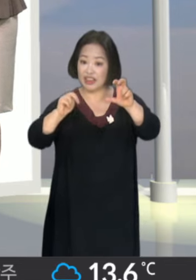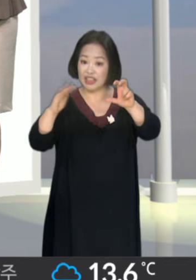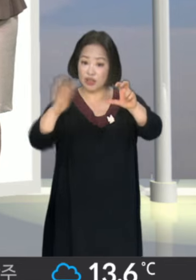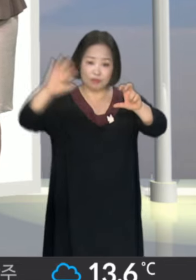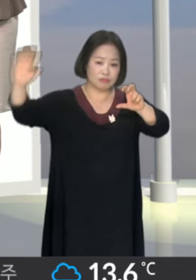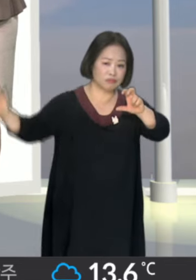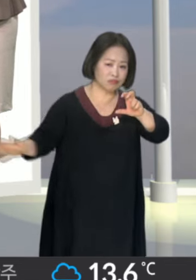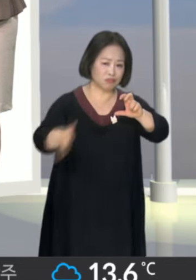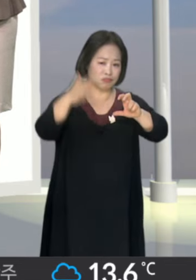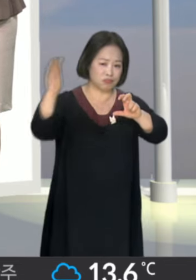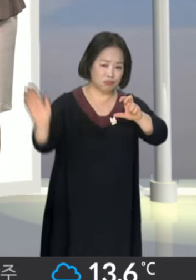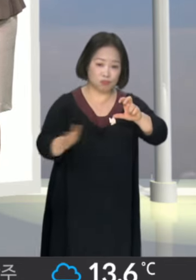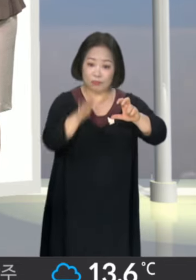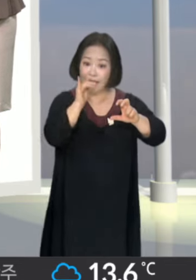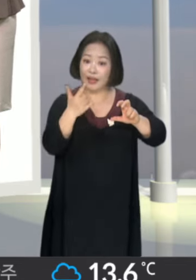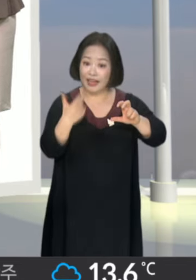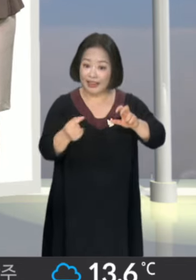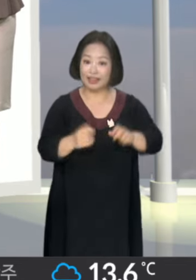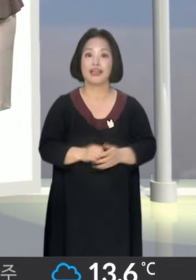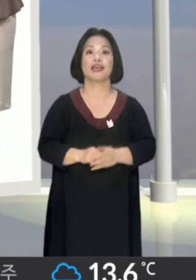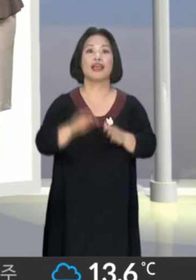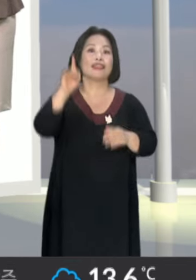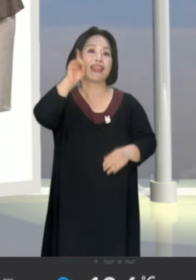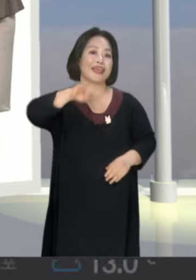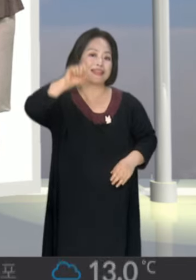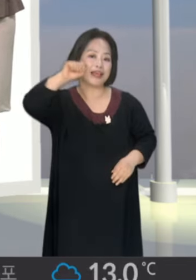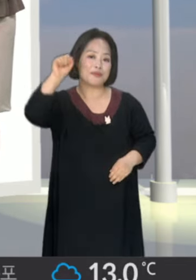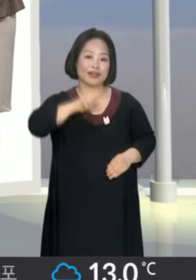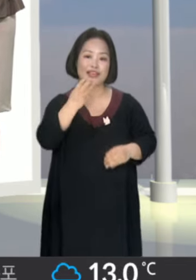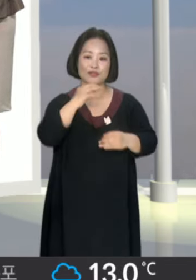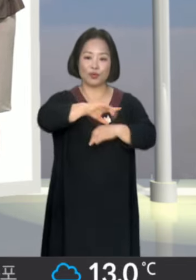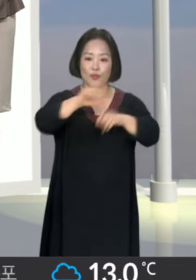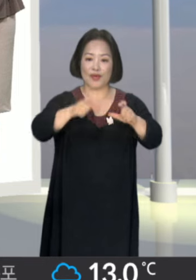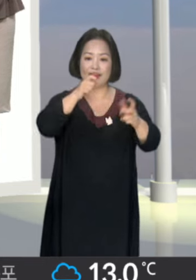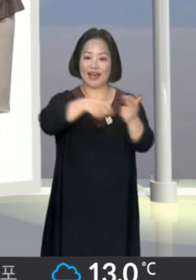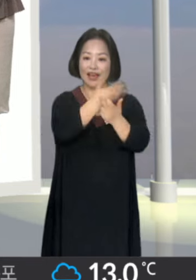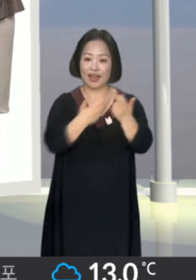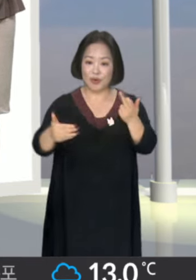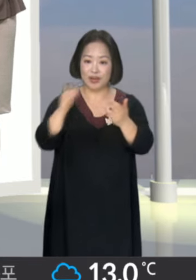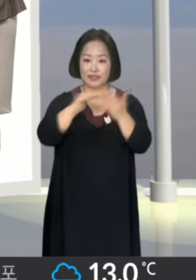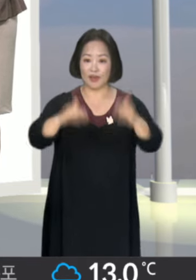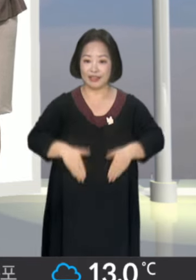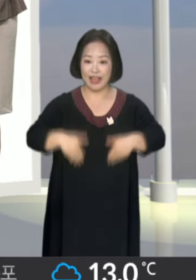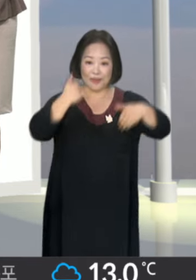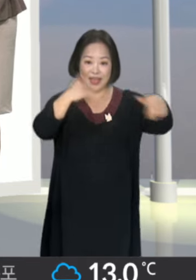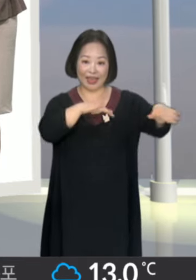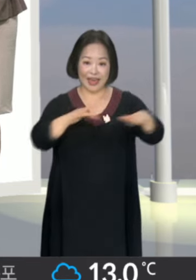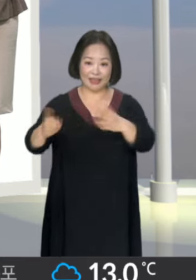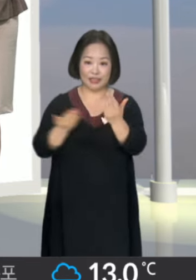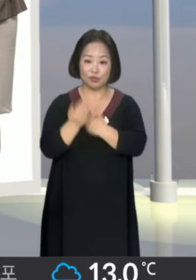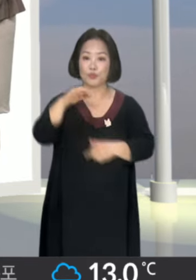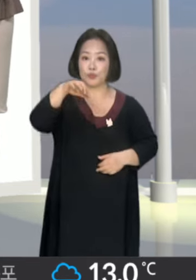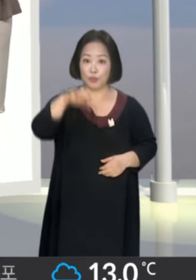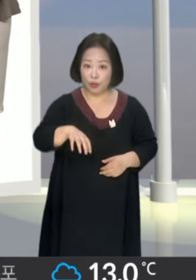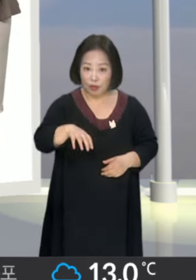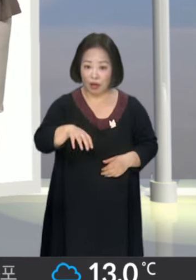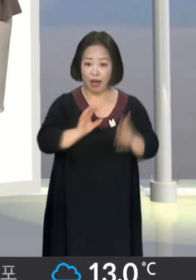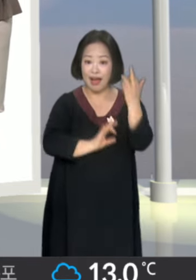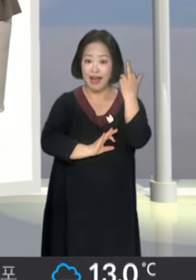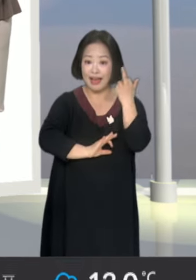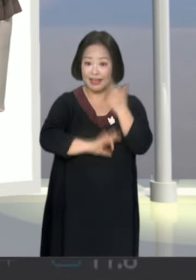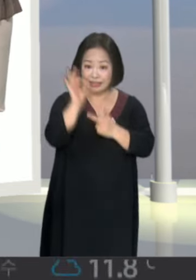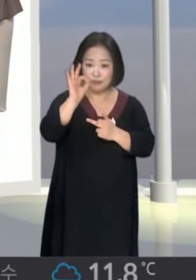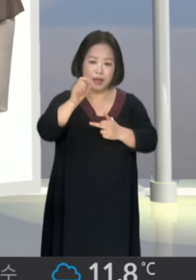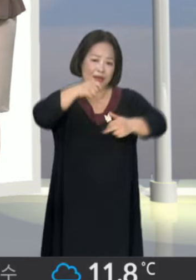돌풍이 불기도 하겠습니다. 내일은 새벽에 수도권과 강원, 전남 해안과 제주도를 시작으로 오전에